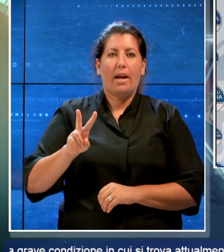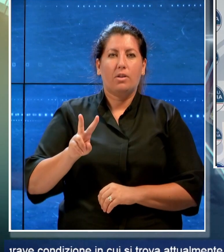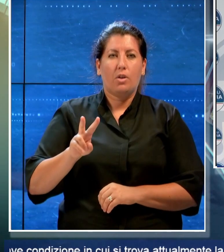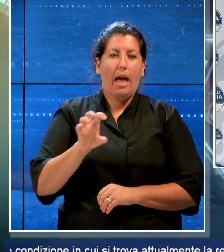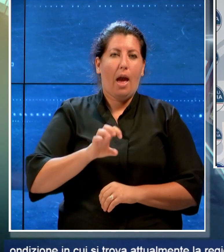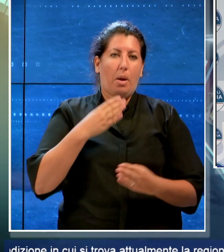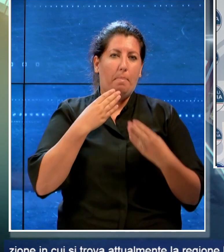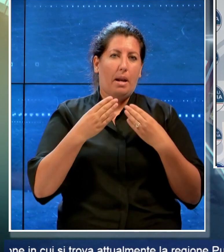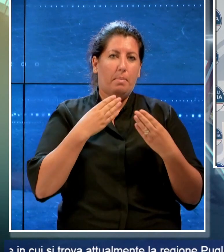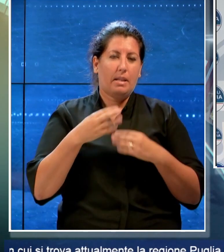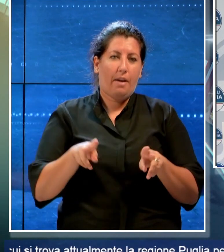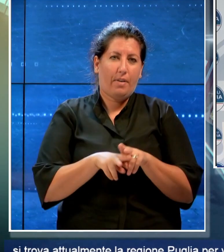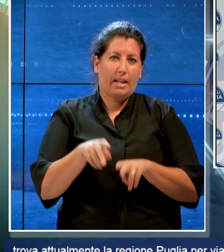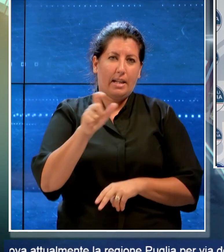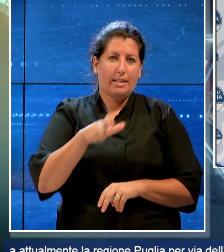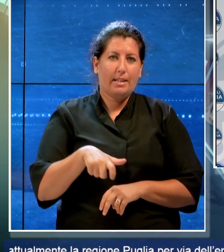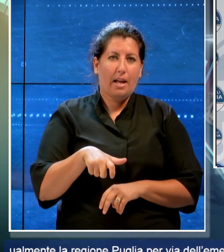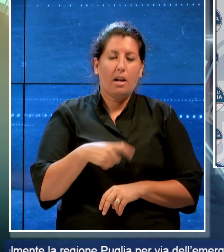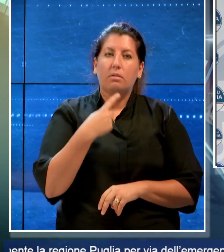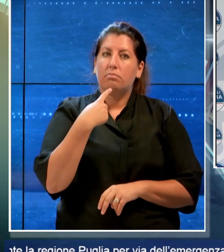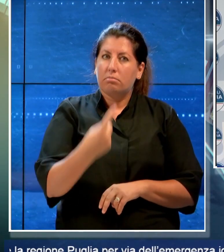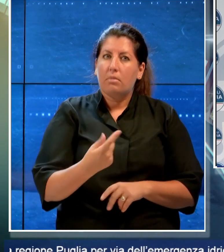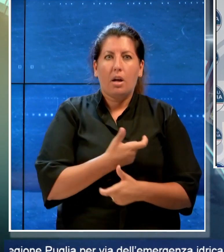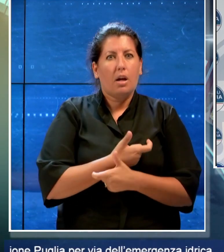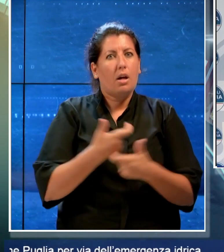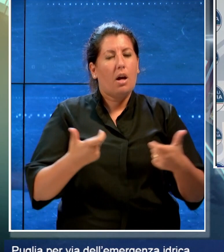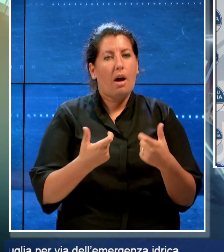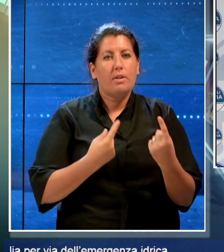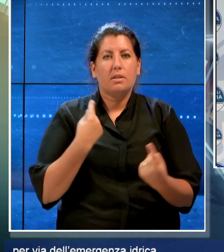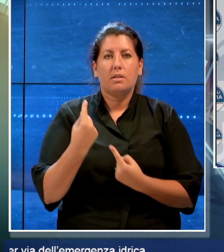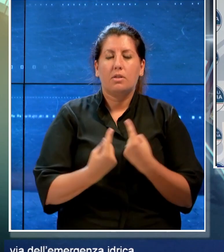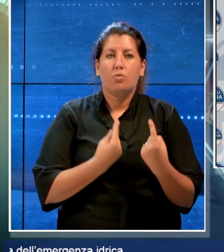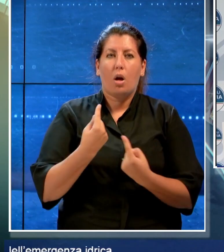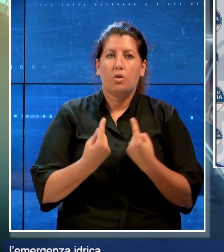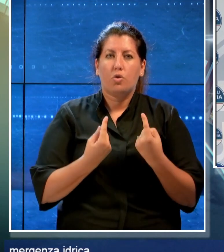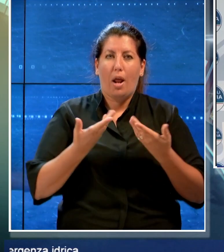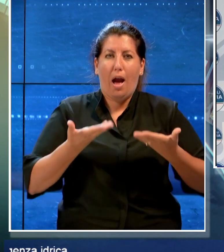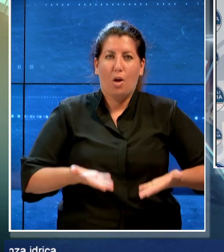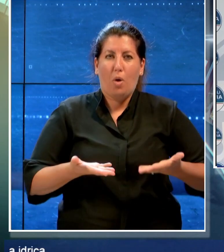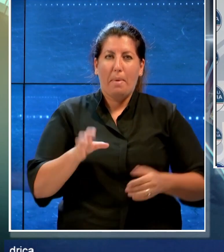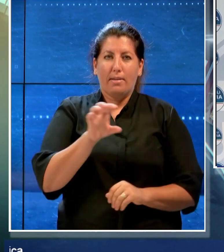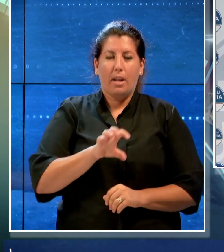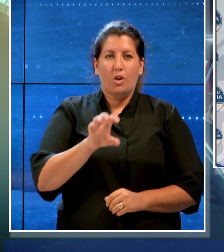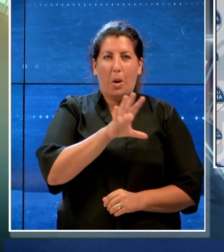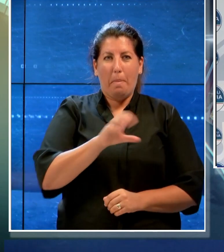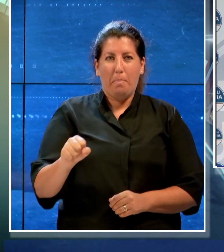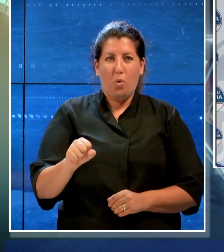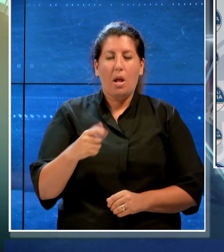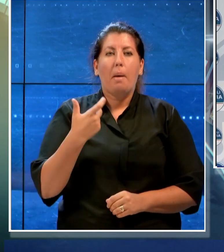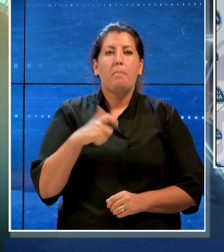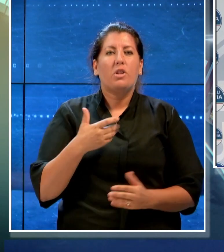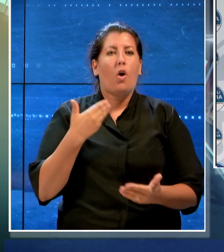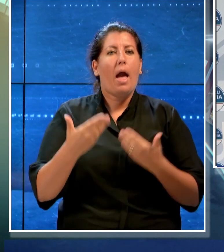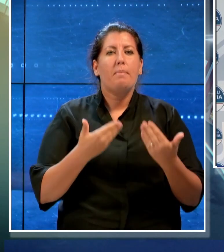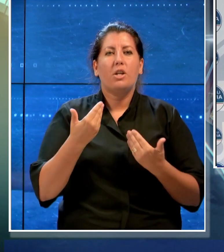Fratelli d'Italia, rimarcando la grave condizione in cui si trova attualmente la Regione Puglia per via dell